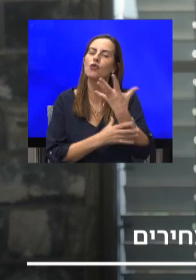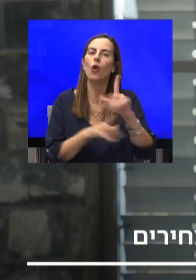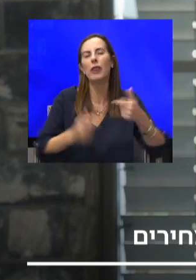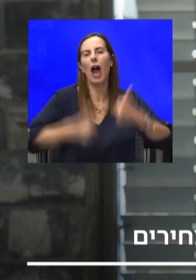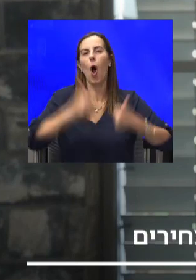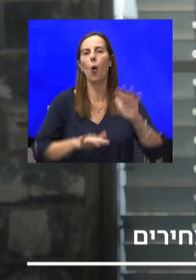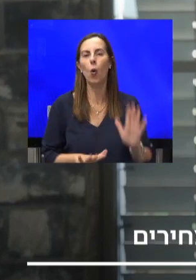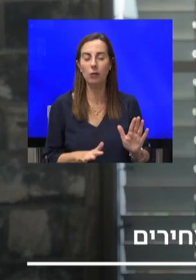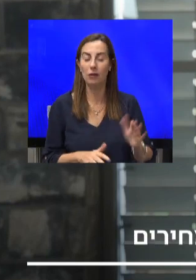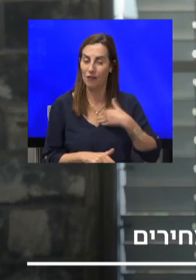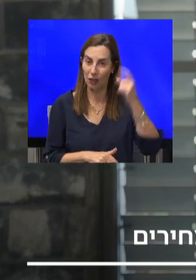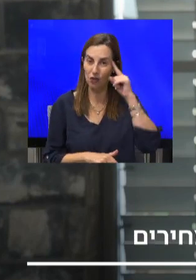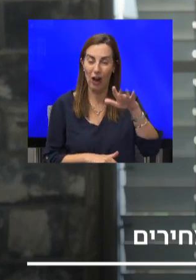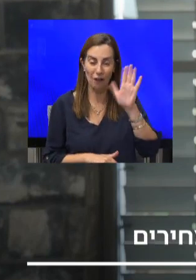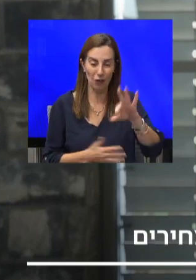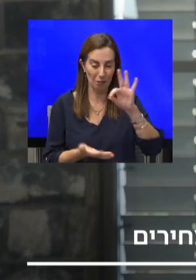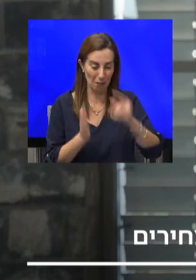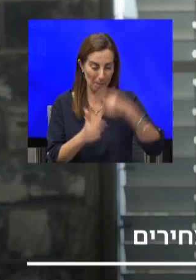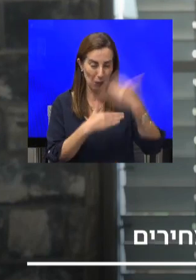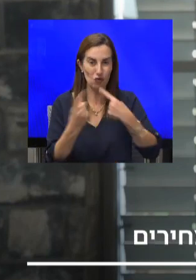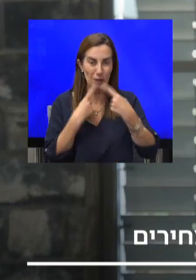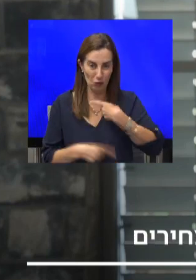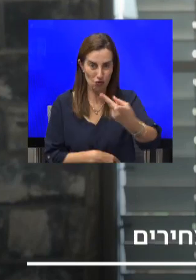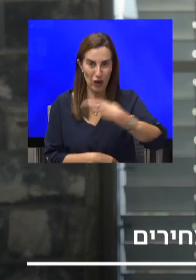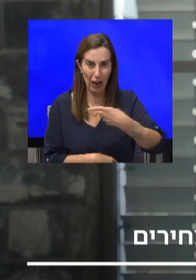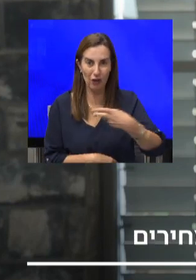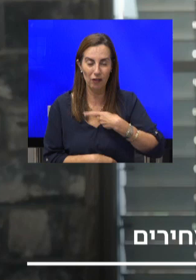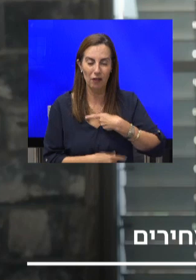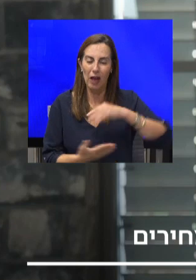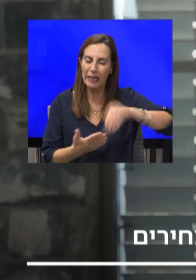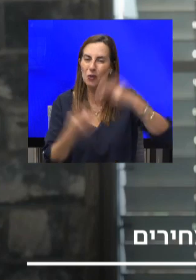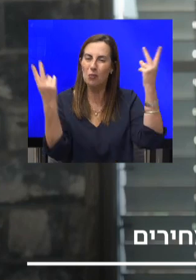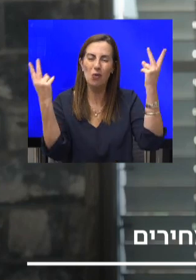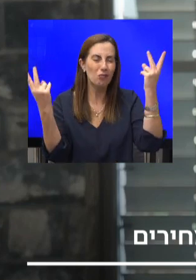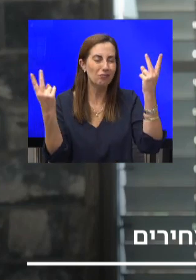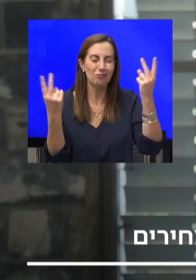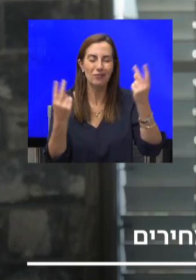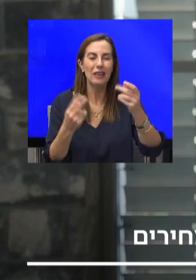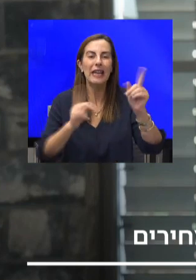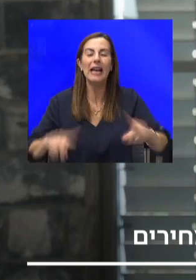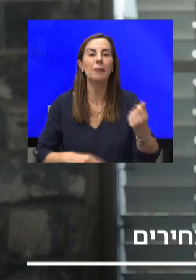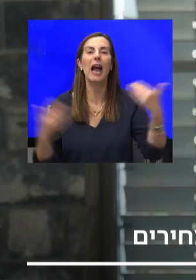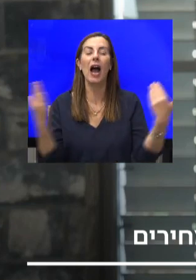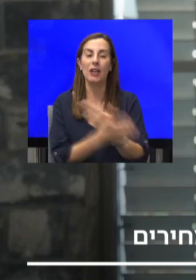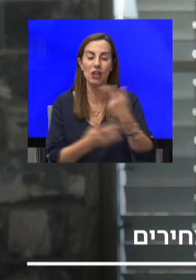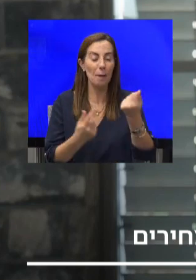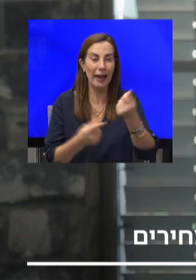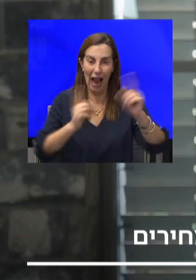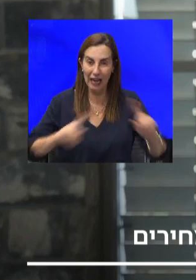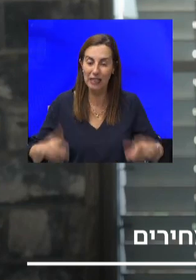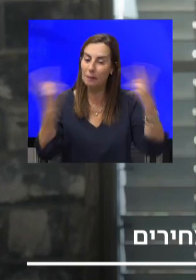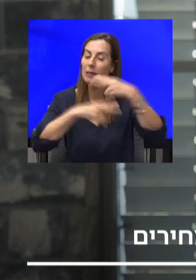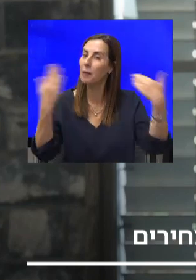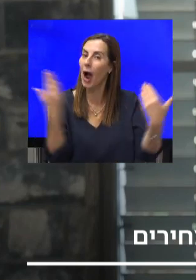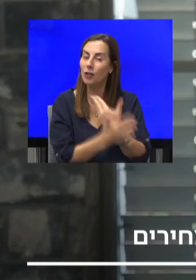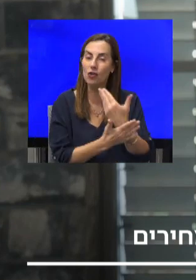שאפילו מאז הפעם האחרונה שוחחנו, נחתמו פה הסכמי גז, אפילו בסביבות מחירים חדשות. מחירי הגז בהסכמים חדשים בישראל ירדו בשנה